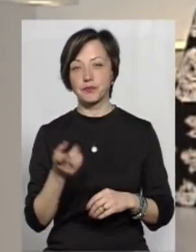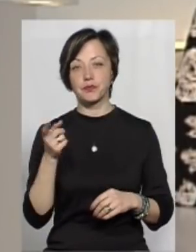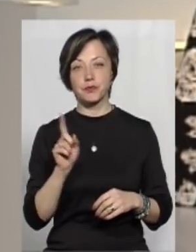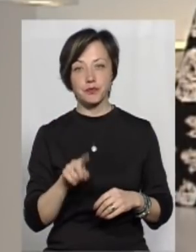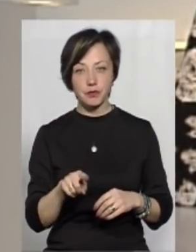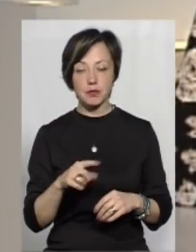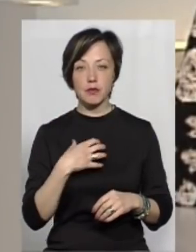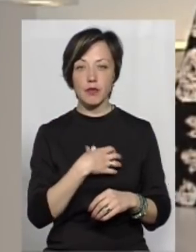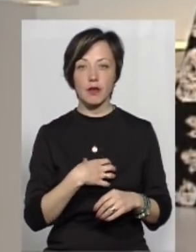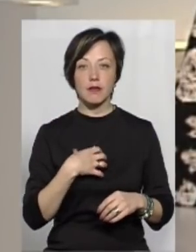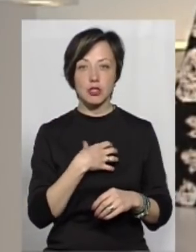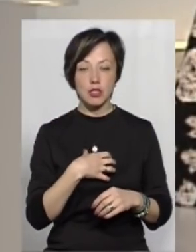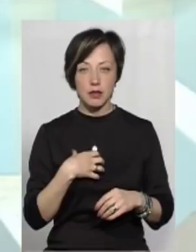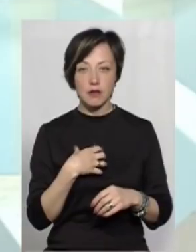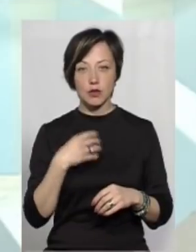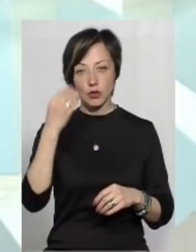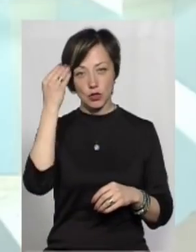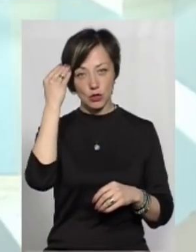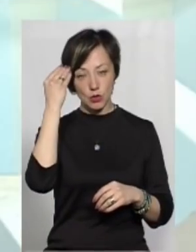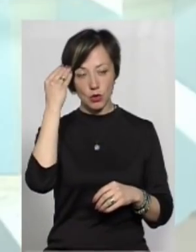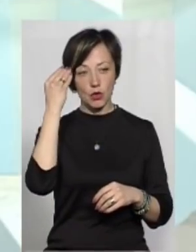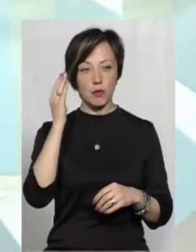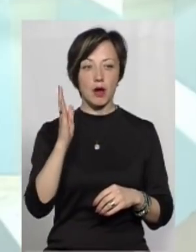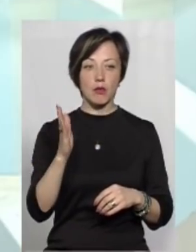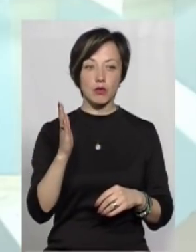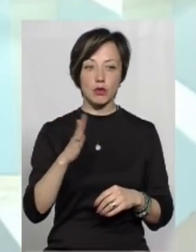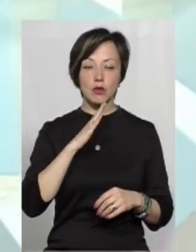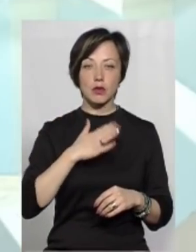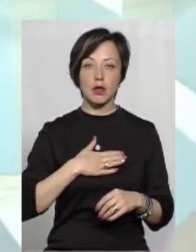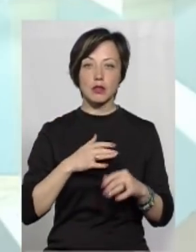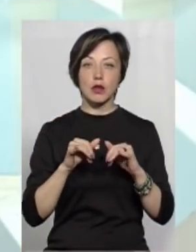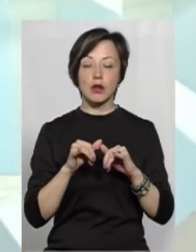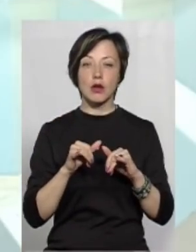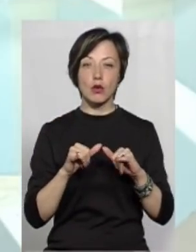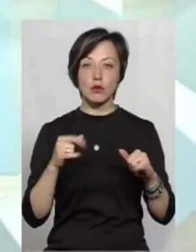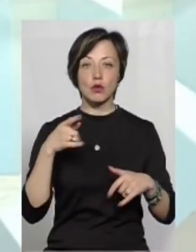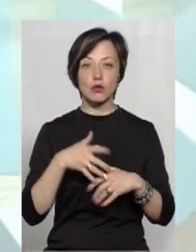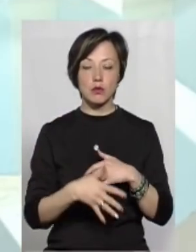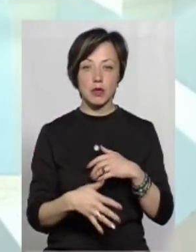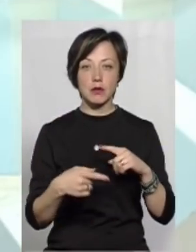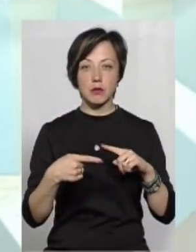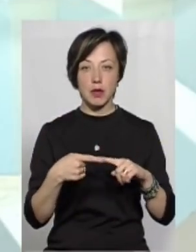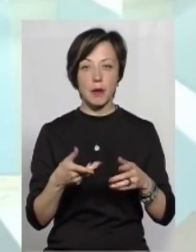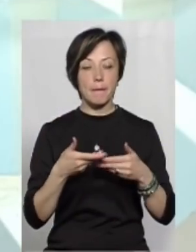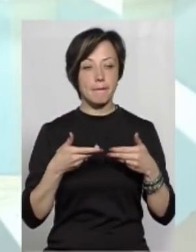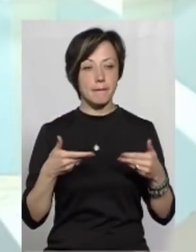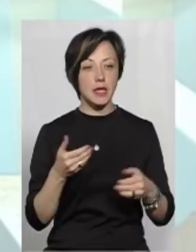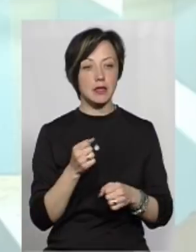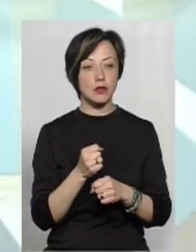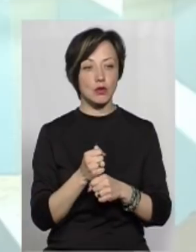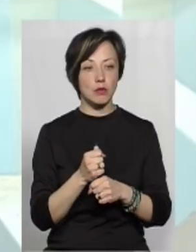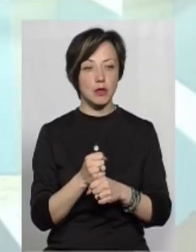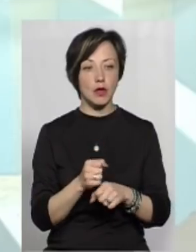Тому от дуже важливо, з точки зору майбутнього нашого розвитку, розуміти, що ми зробили